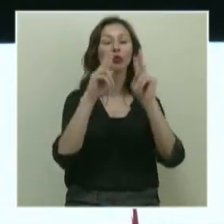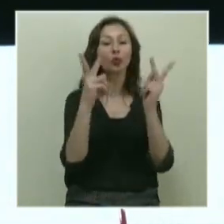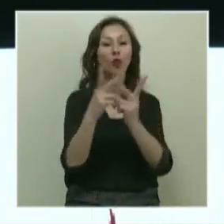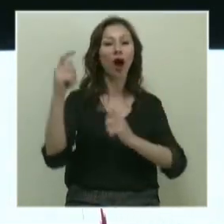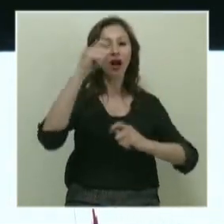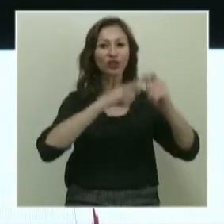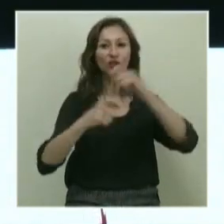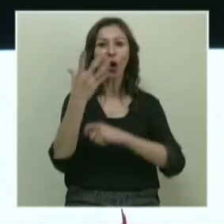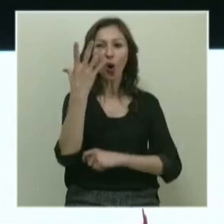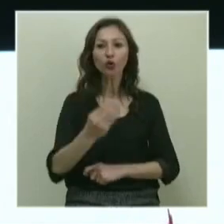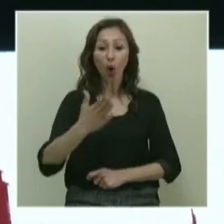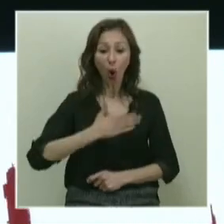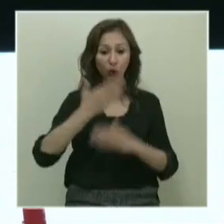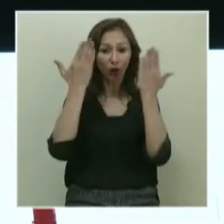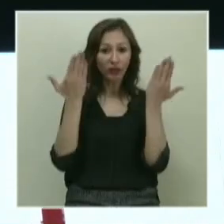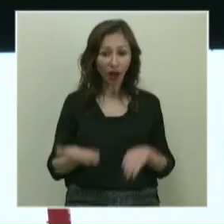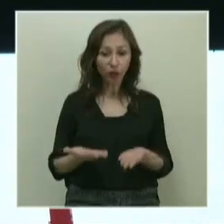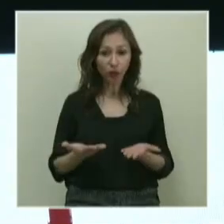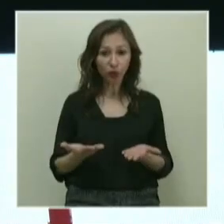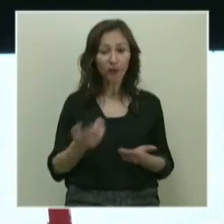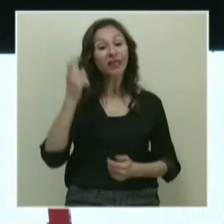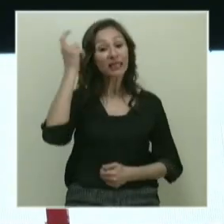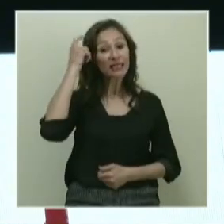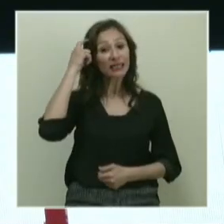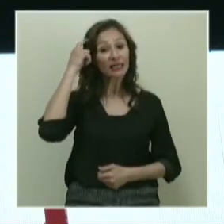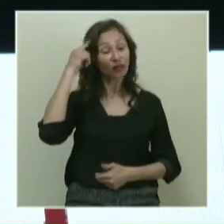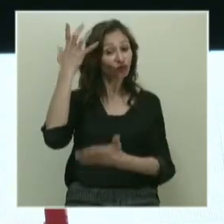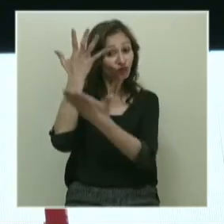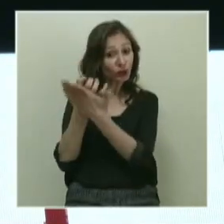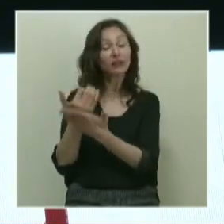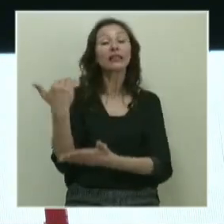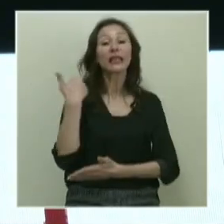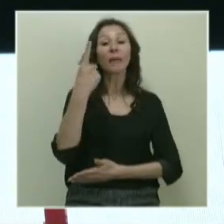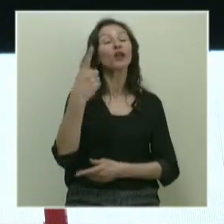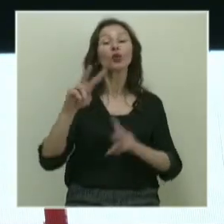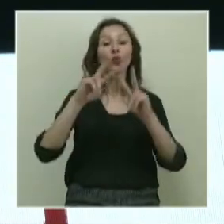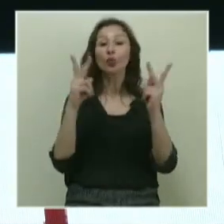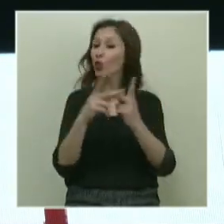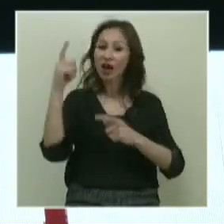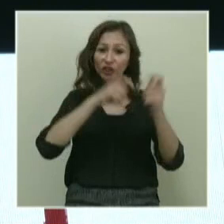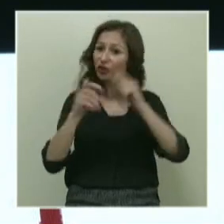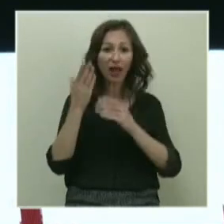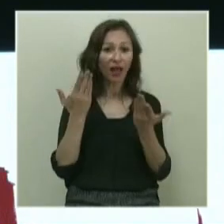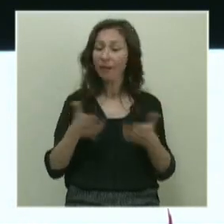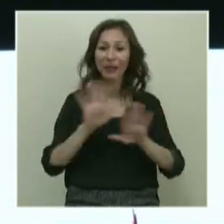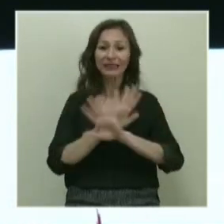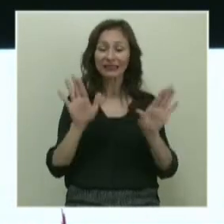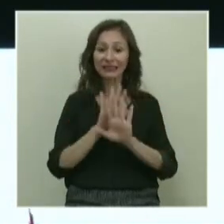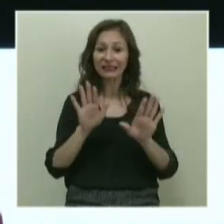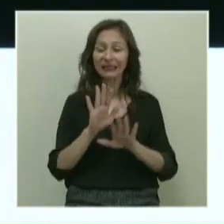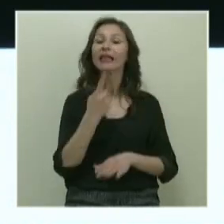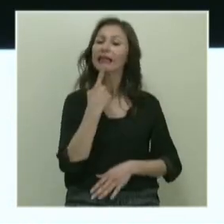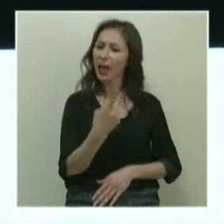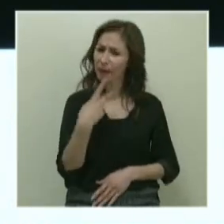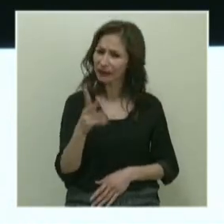inşa edildiği ön kabulünü zihninize yerleştirmeden yeni bir dünyayı inşa edemezsiniz. Diyebilirsiniz ki,